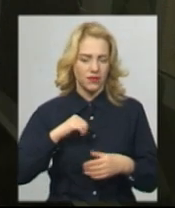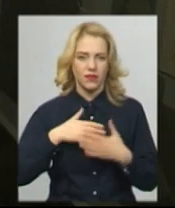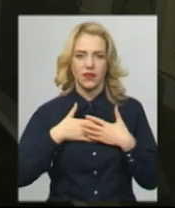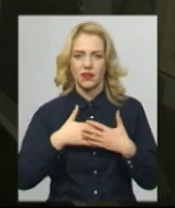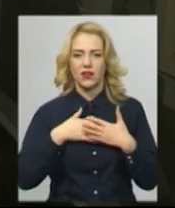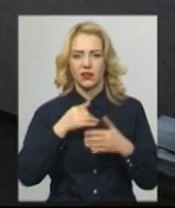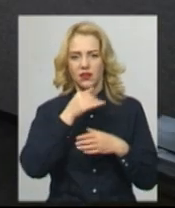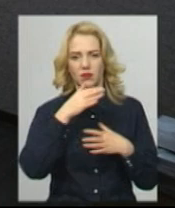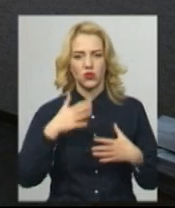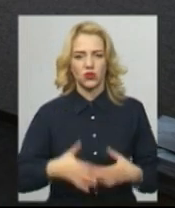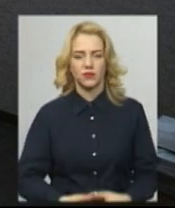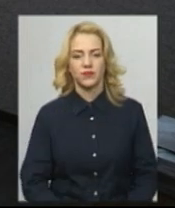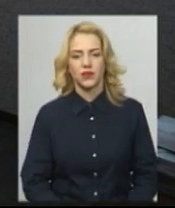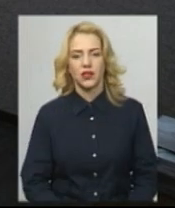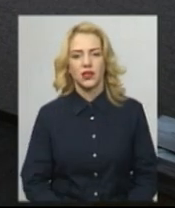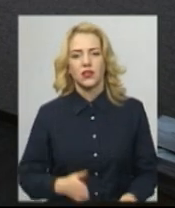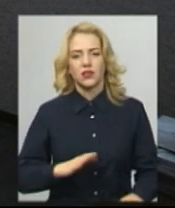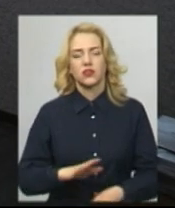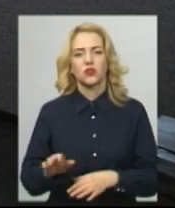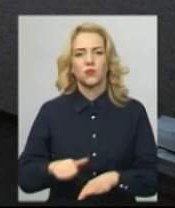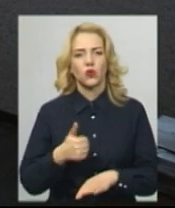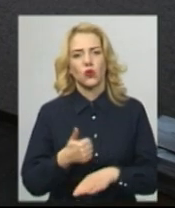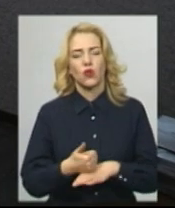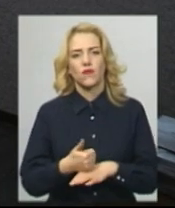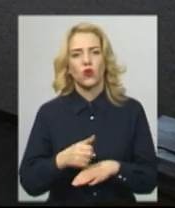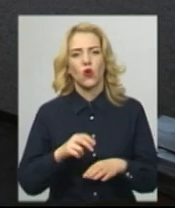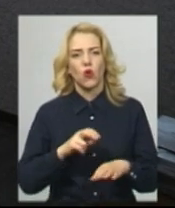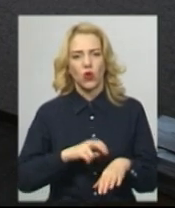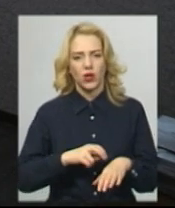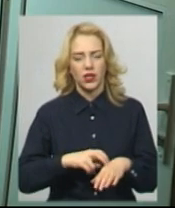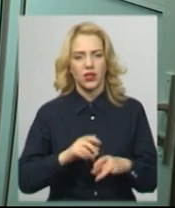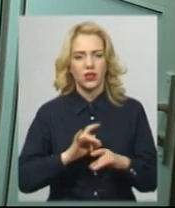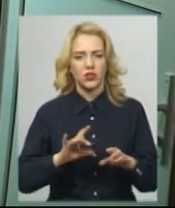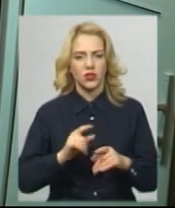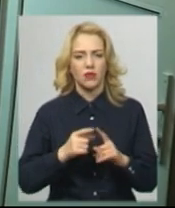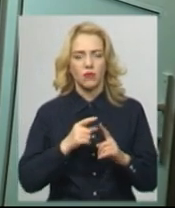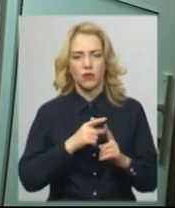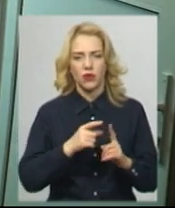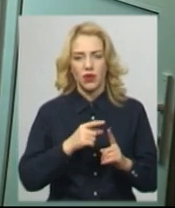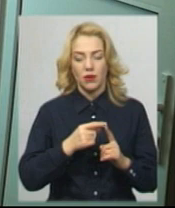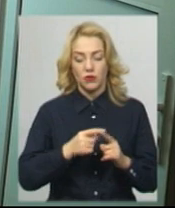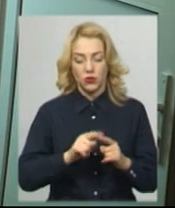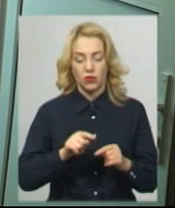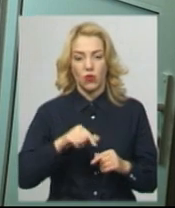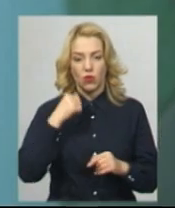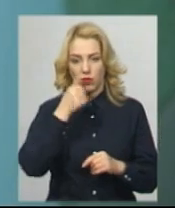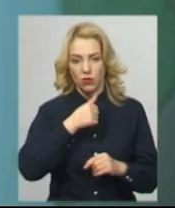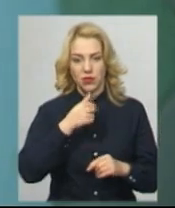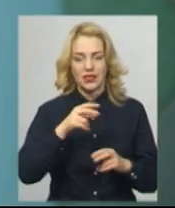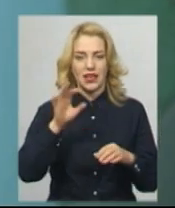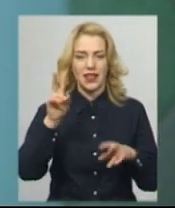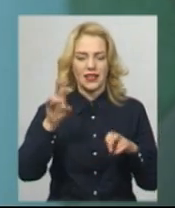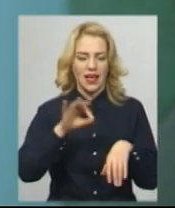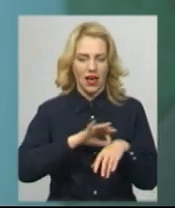підтримувати газовому. Заступник головного лікаря Нінель Марцонь каже, протягом цього року до області з діагнозом ботулізм було приліковано 8